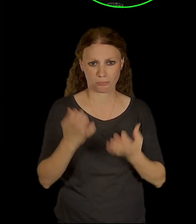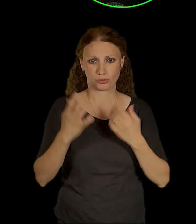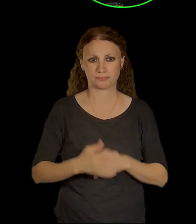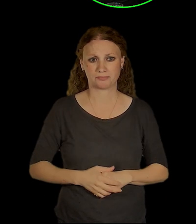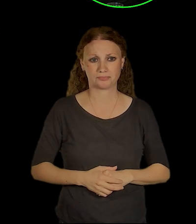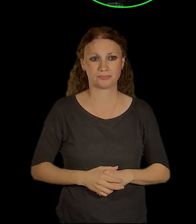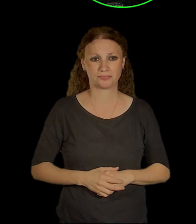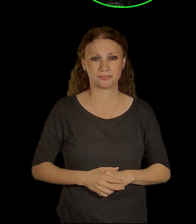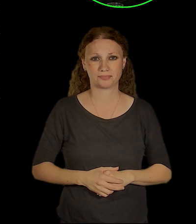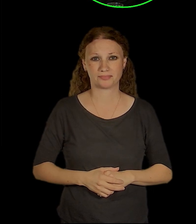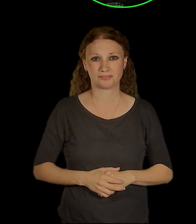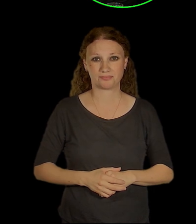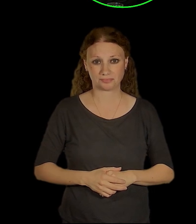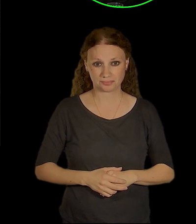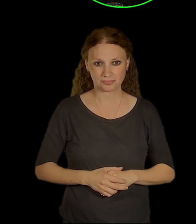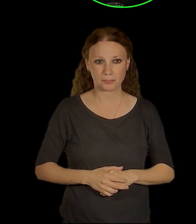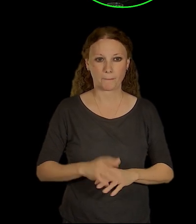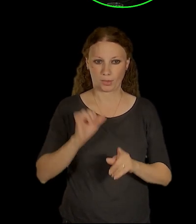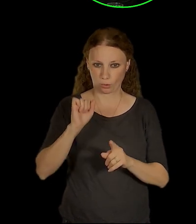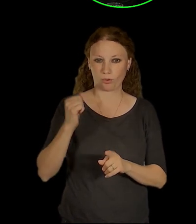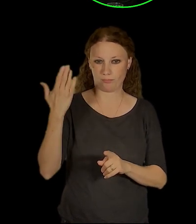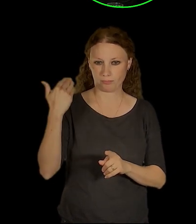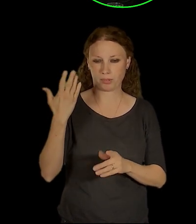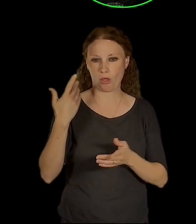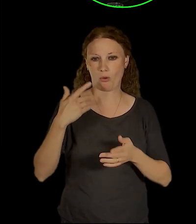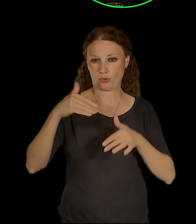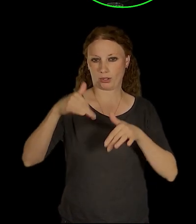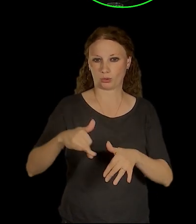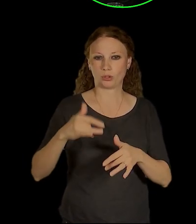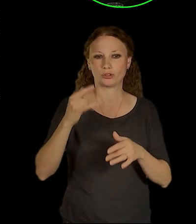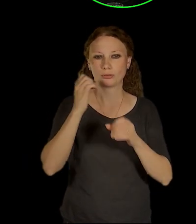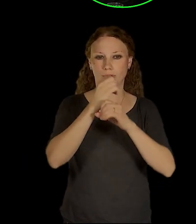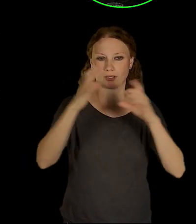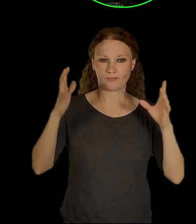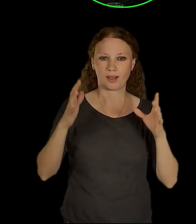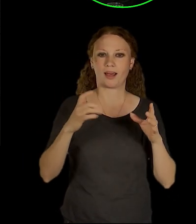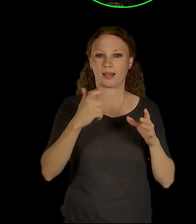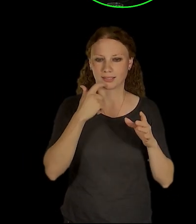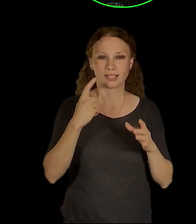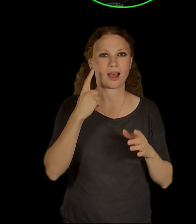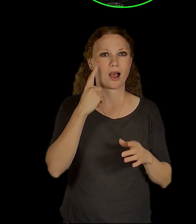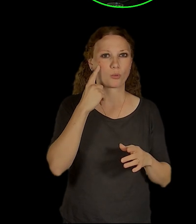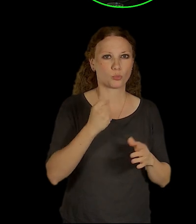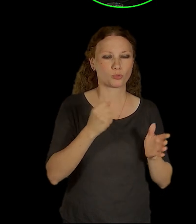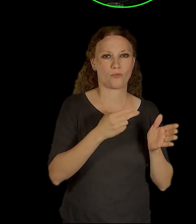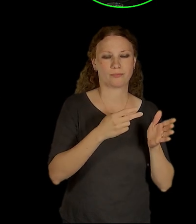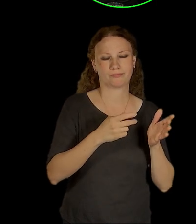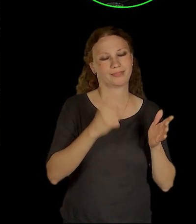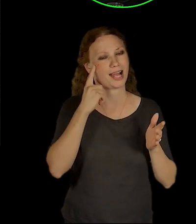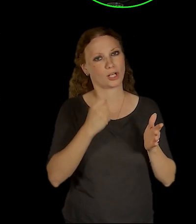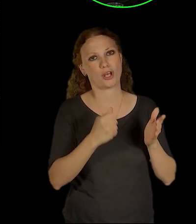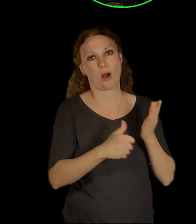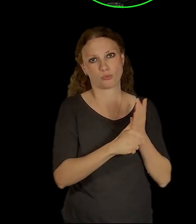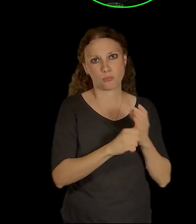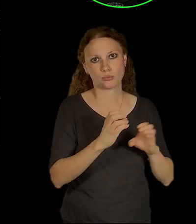Jak jsem říkal, v té době už existoval vize přesunutí autobusáku plus vybudování parkovacího domu v jeho